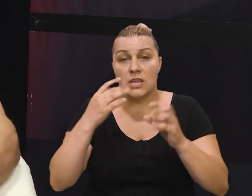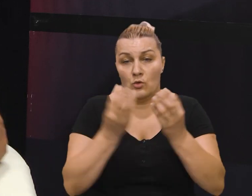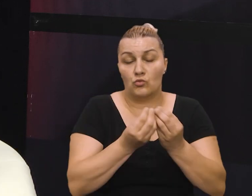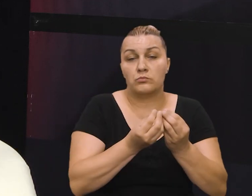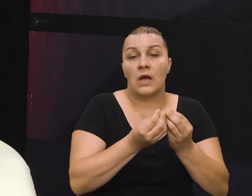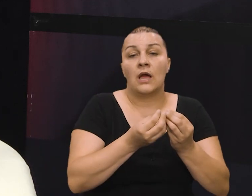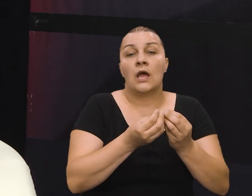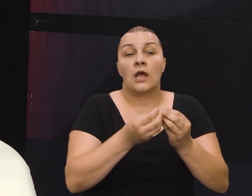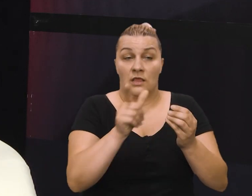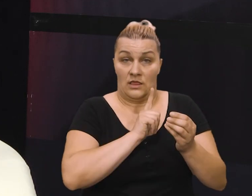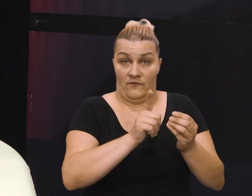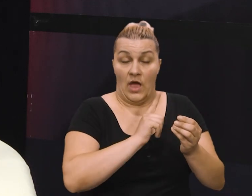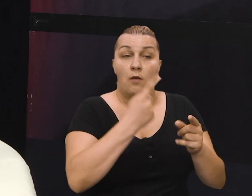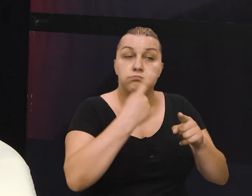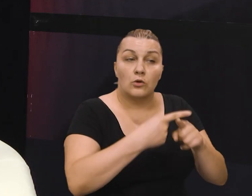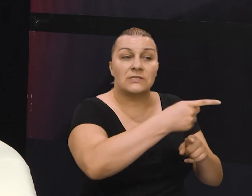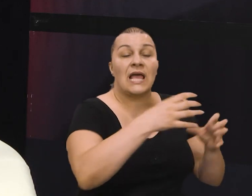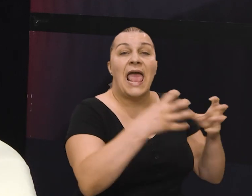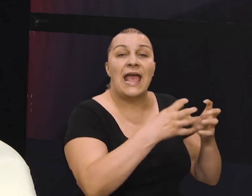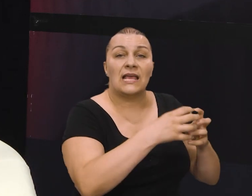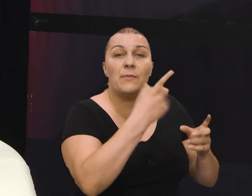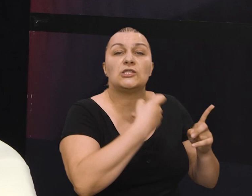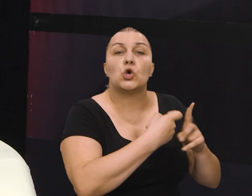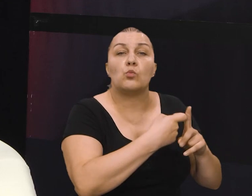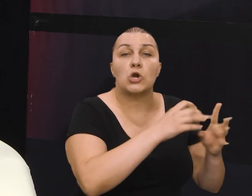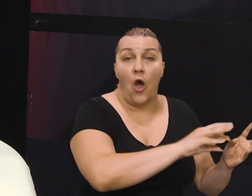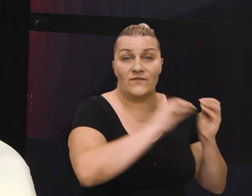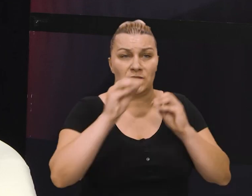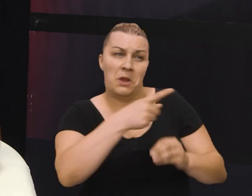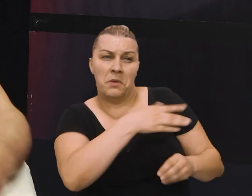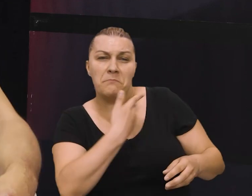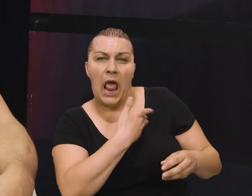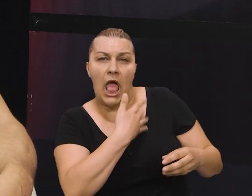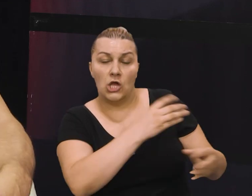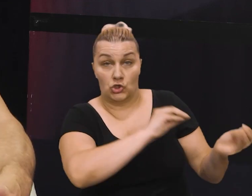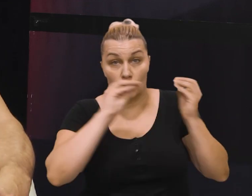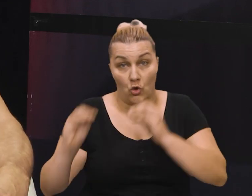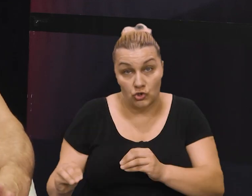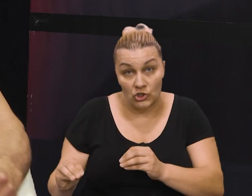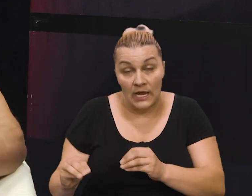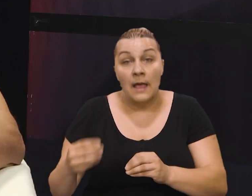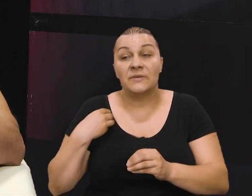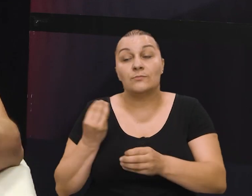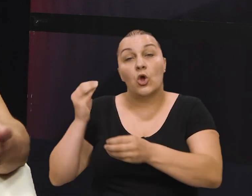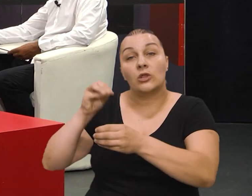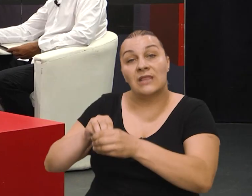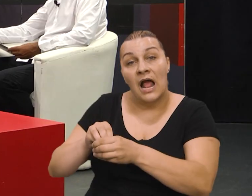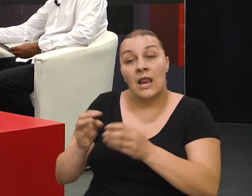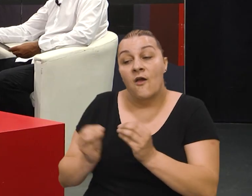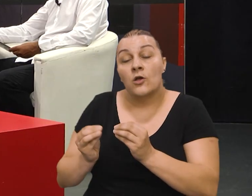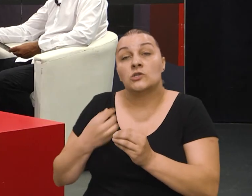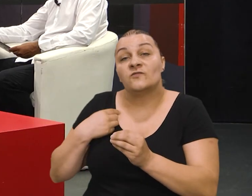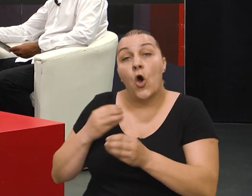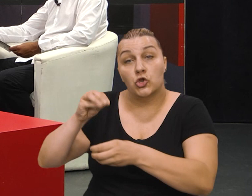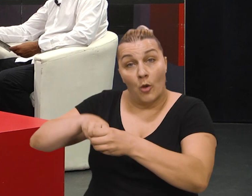uz ekipu Kumročana, znači to je ekipa koja je mlađa redarstvenica, koju su 11. mjesecu 90. došli i dali smo svoj doprinosu